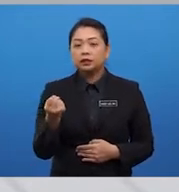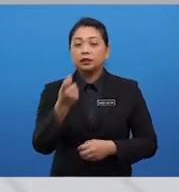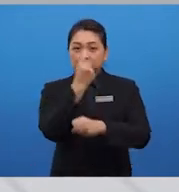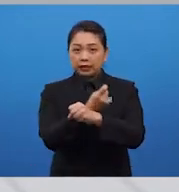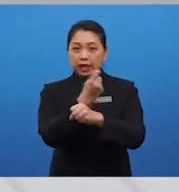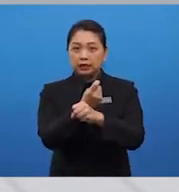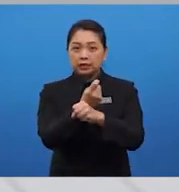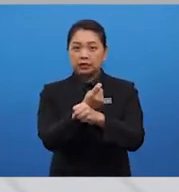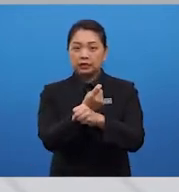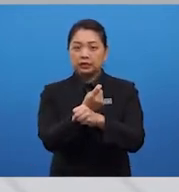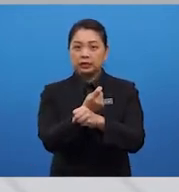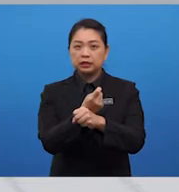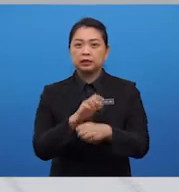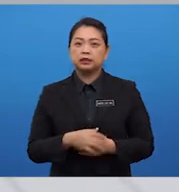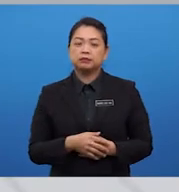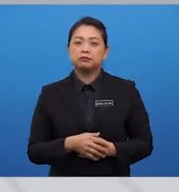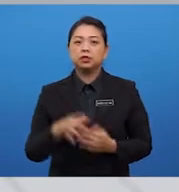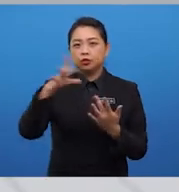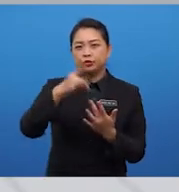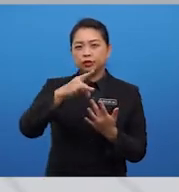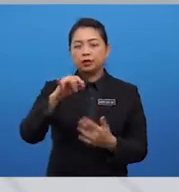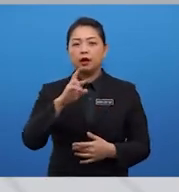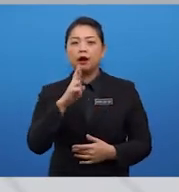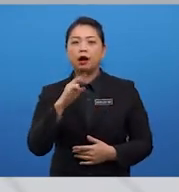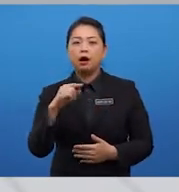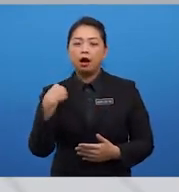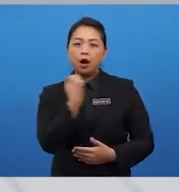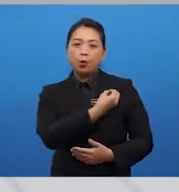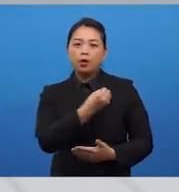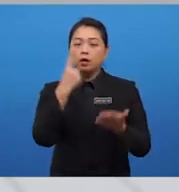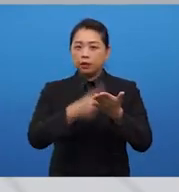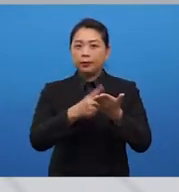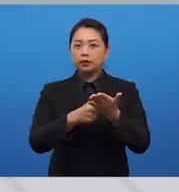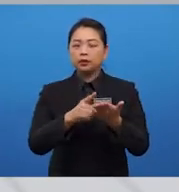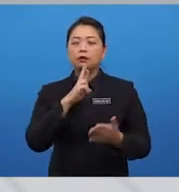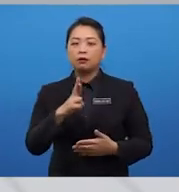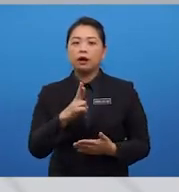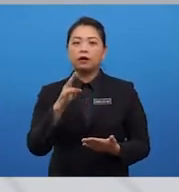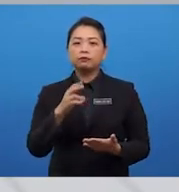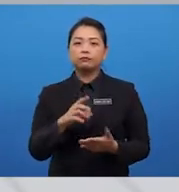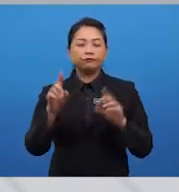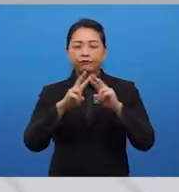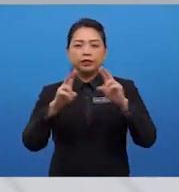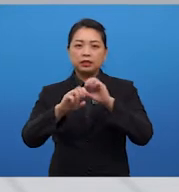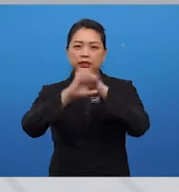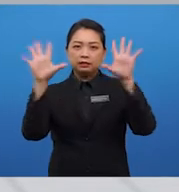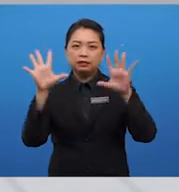that you have to answer, then chances are our arguments will also be convincing and clear.